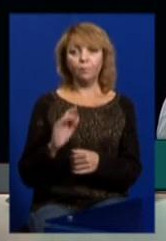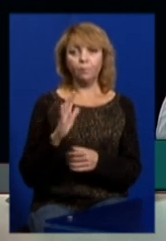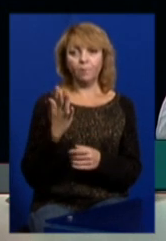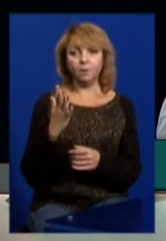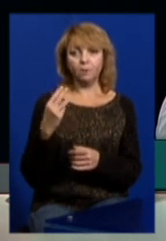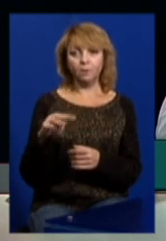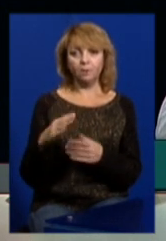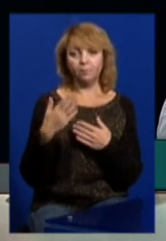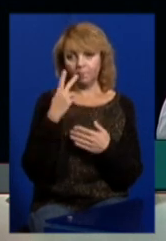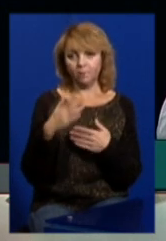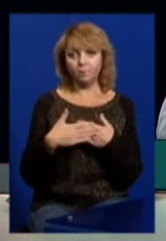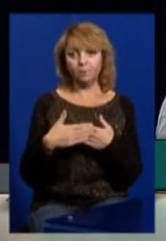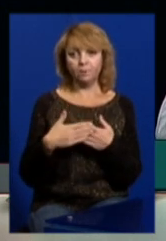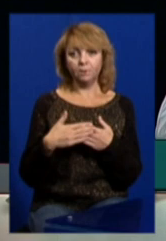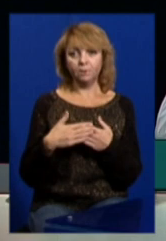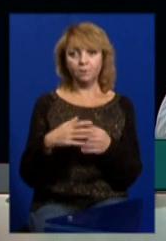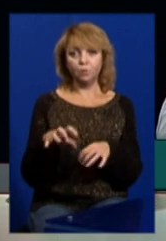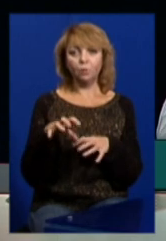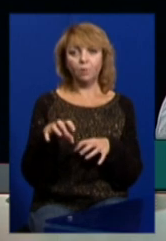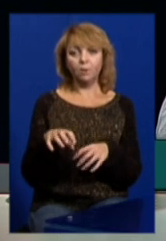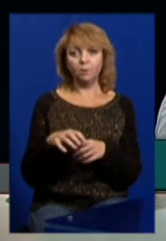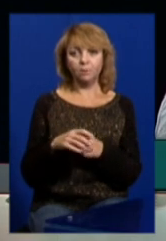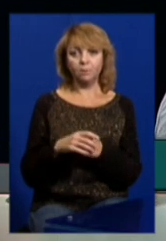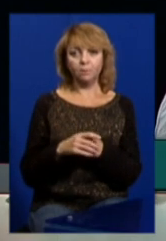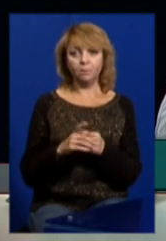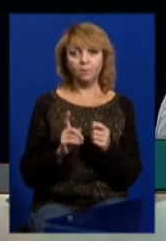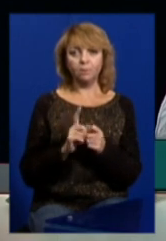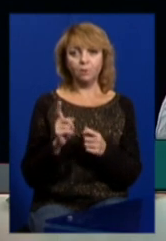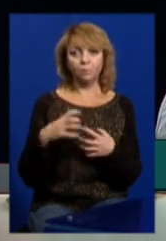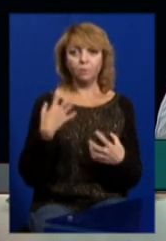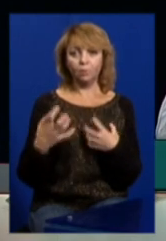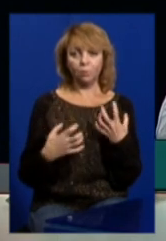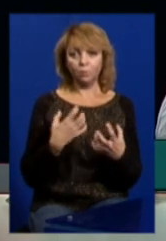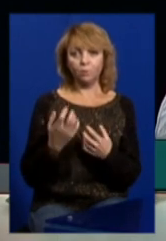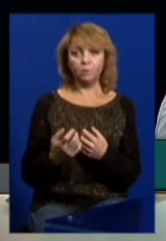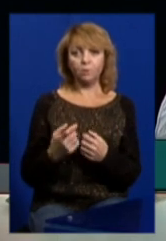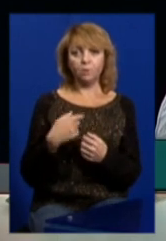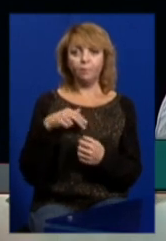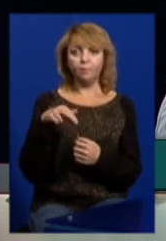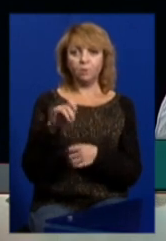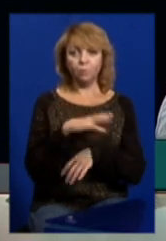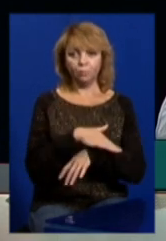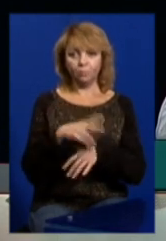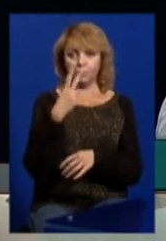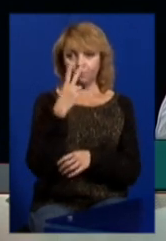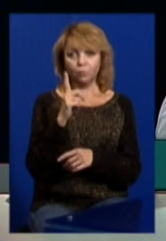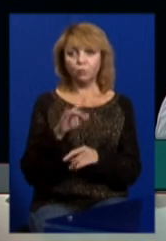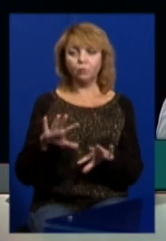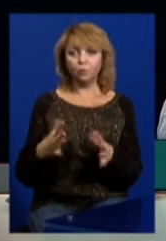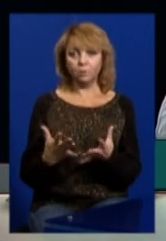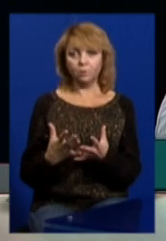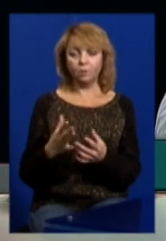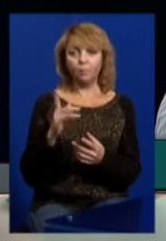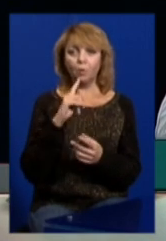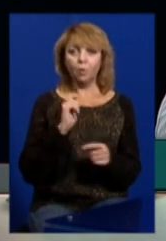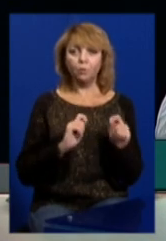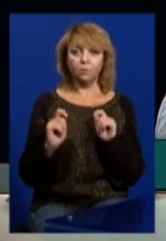.30 десь собаки забезпокоїлись. Я вийшов подивитись, що сталося. Ну, поки